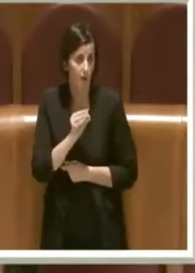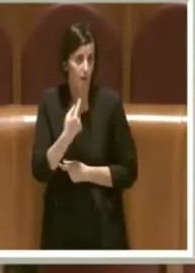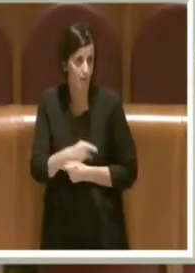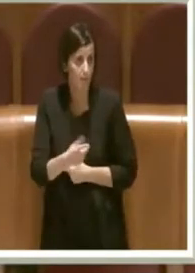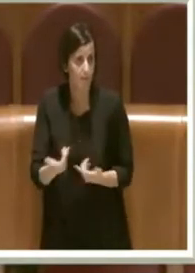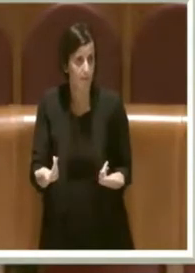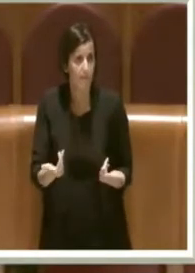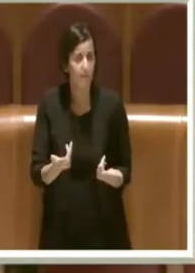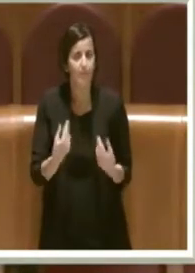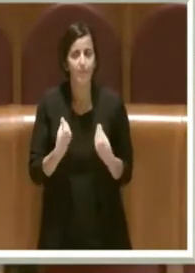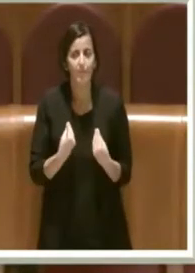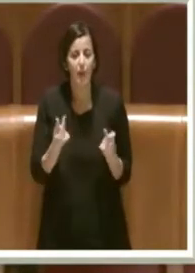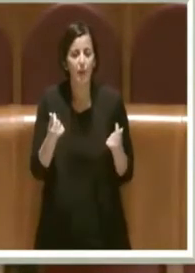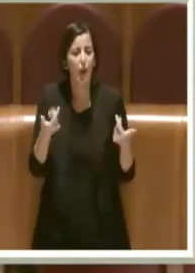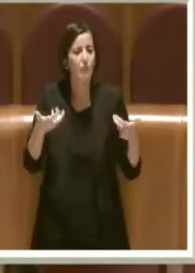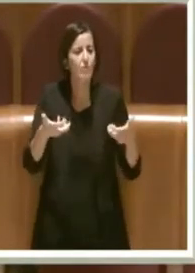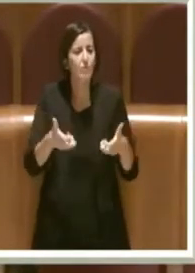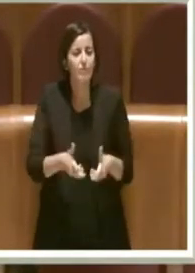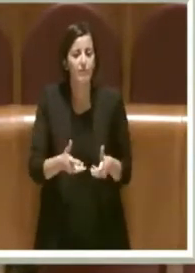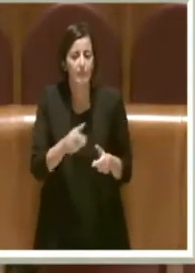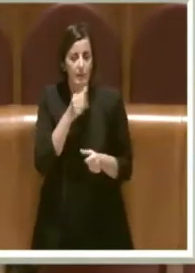il risparmio?